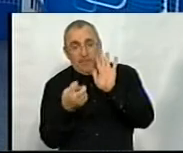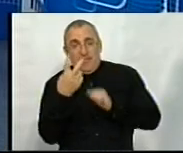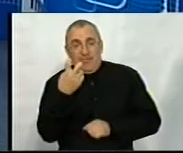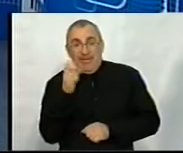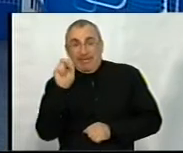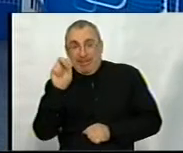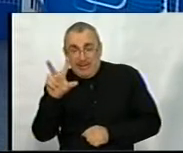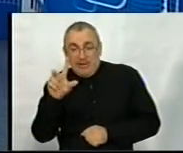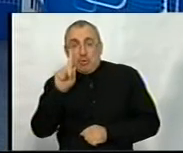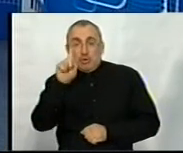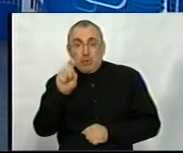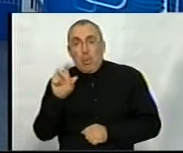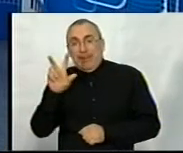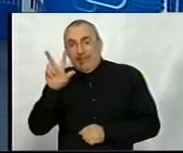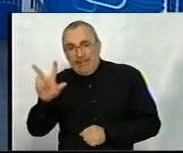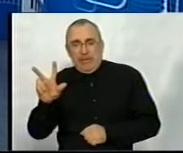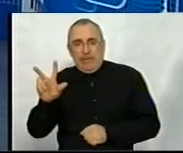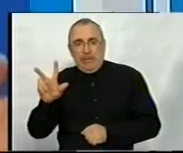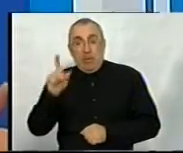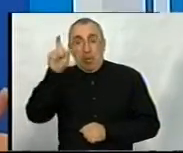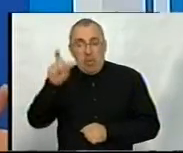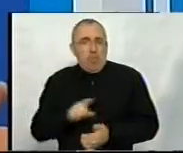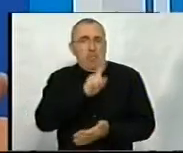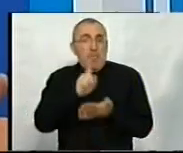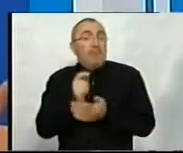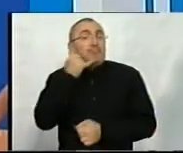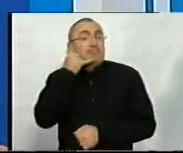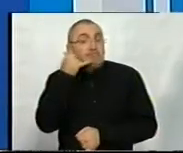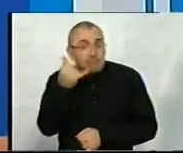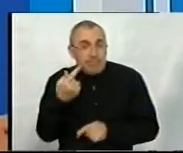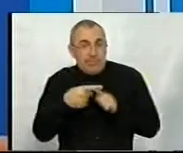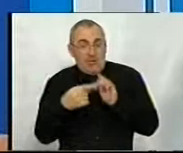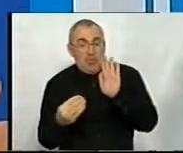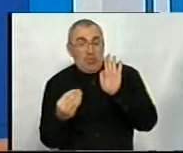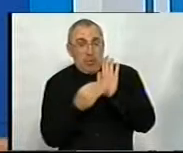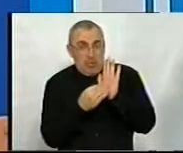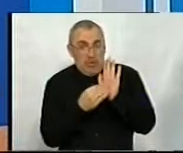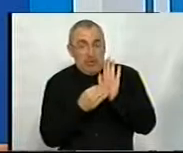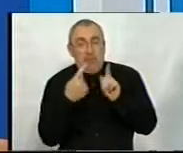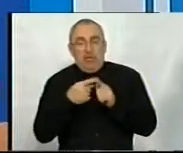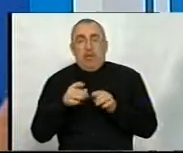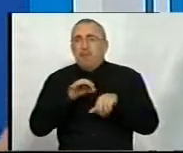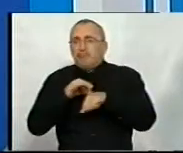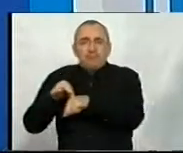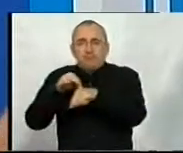0800 213 103. Тобто, особа повинна зателефонувати за даним номером, а вже її спрямують до відповідного центру, в